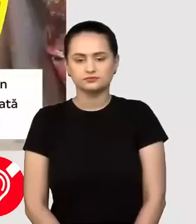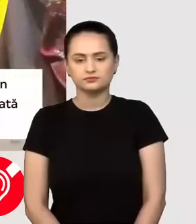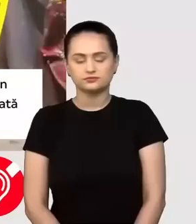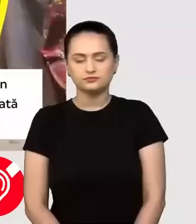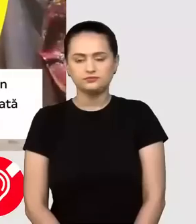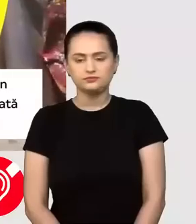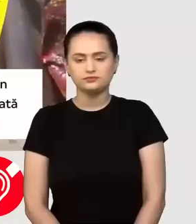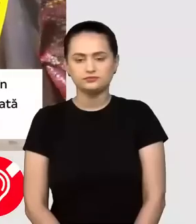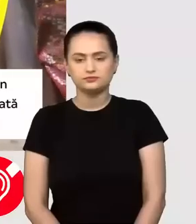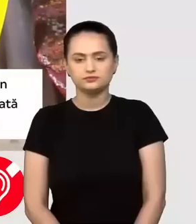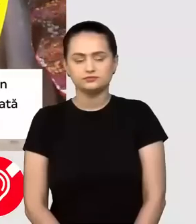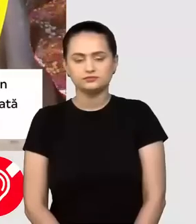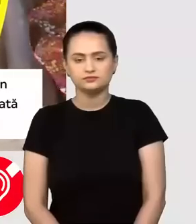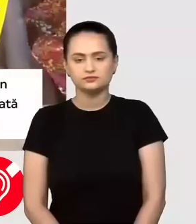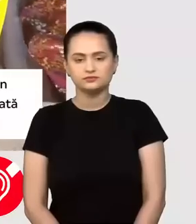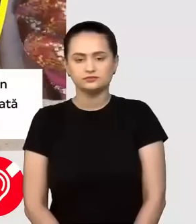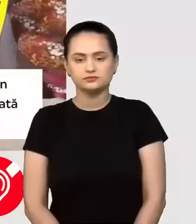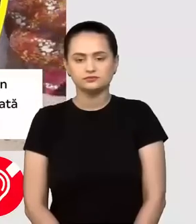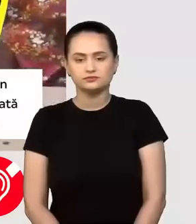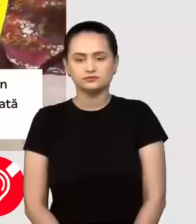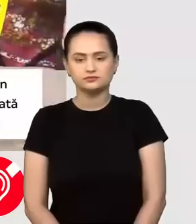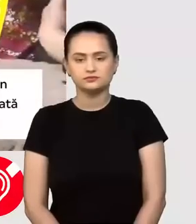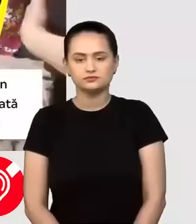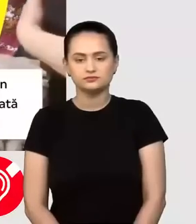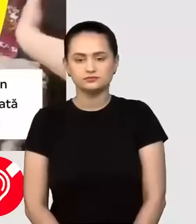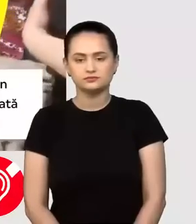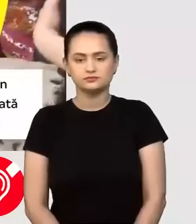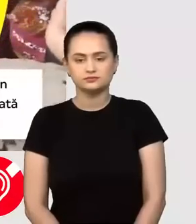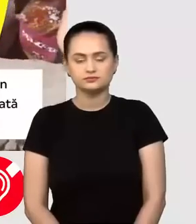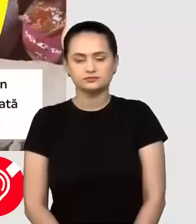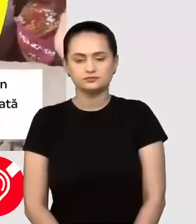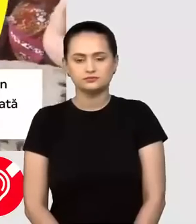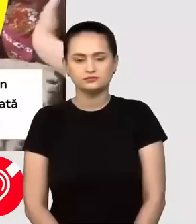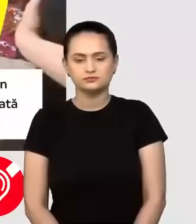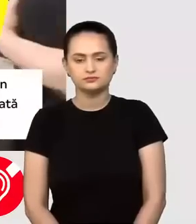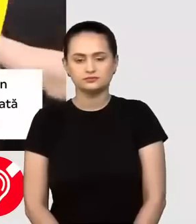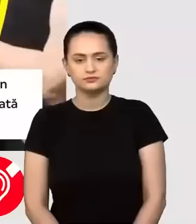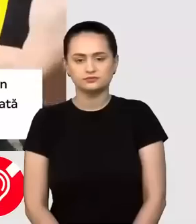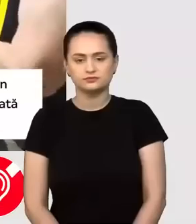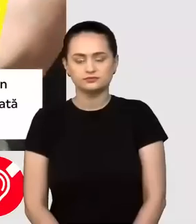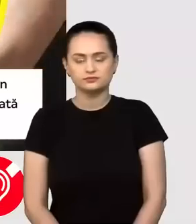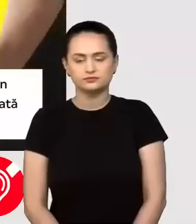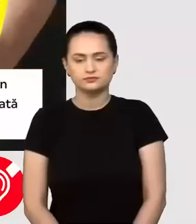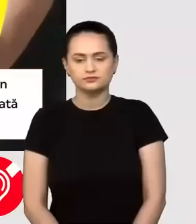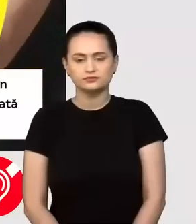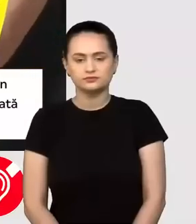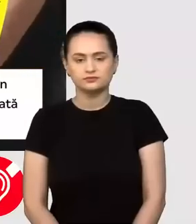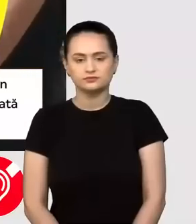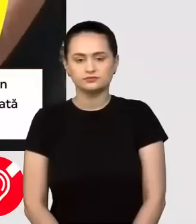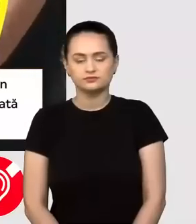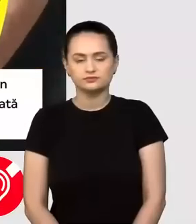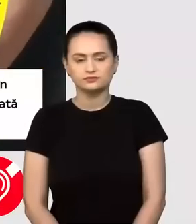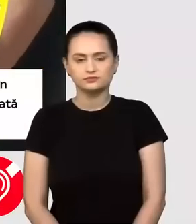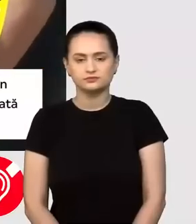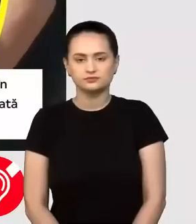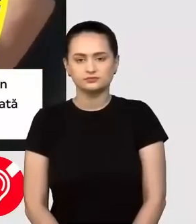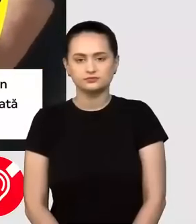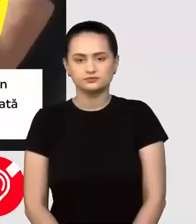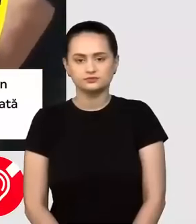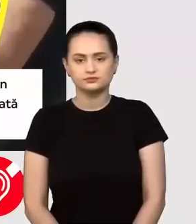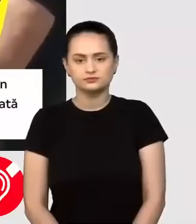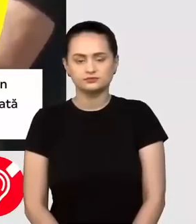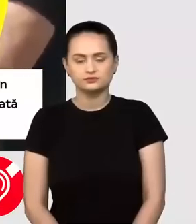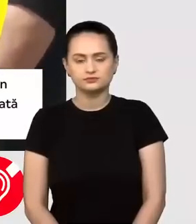a Mării Negre. Însă cred că mai trebuie să tragem o concluzie și anume un semnal clar de alarmă,